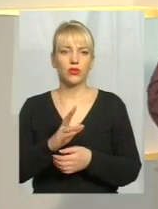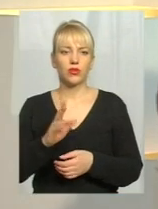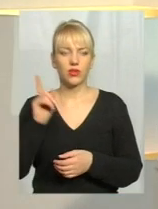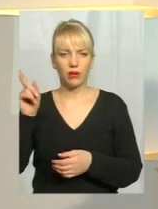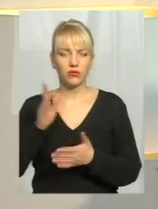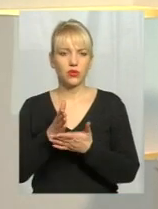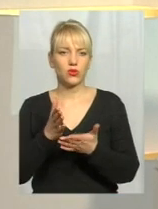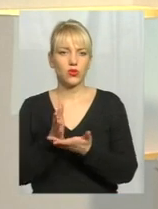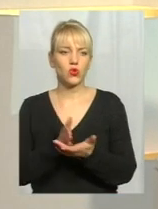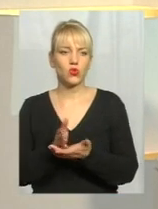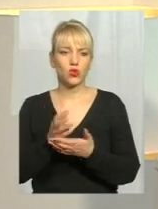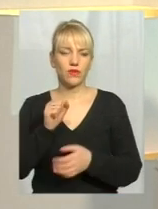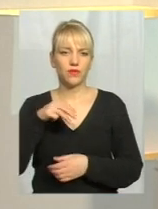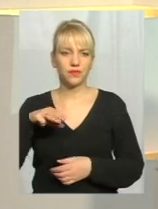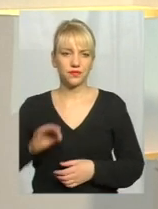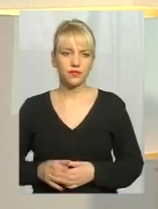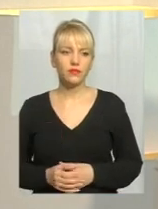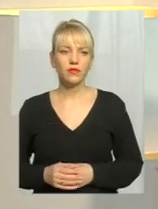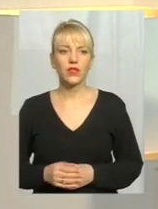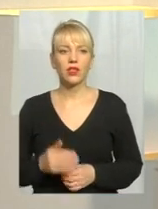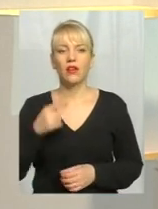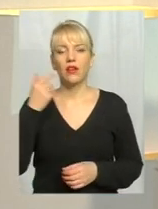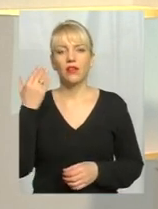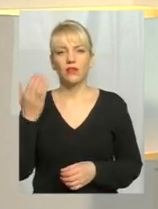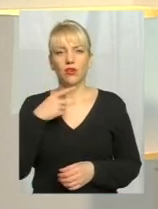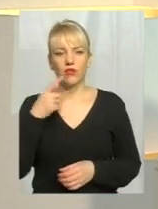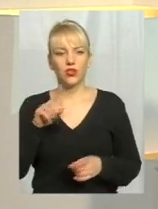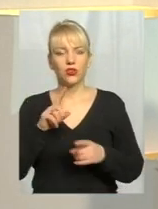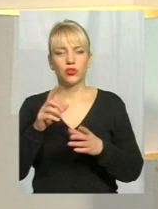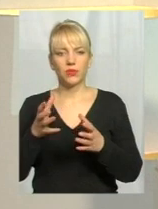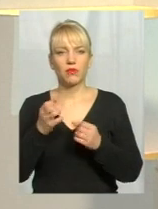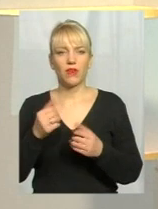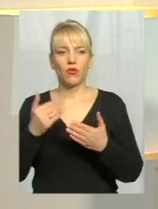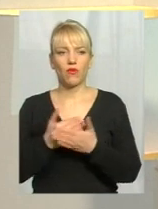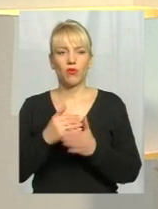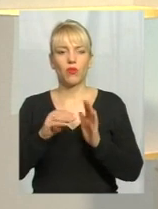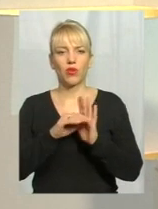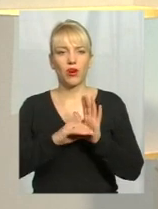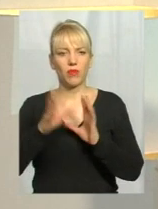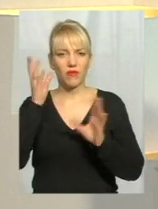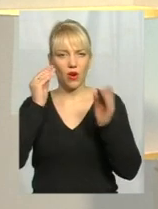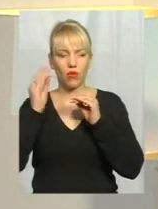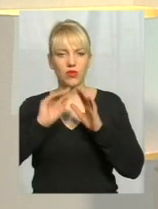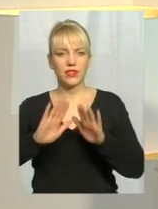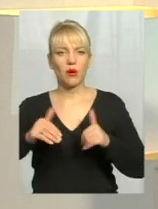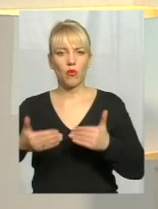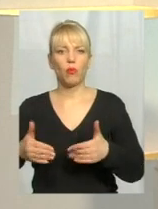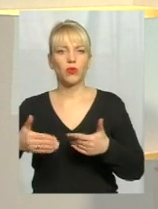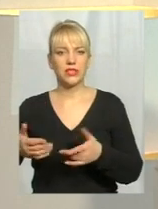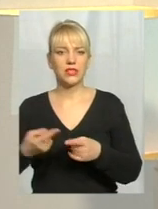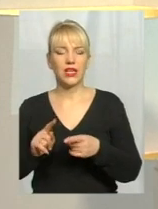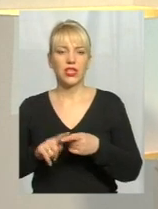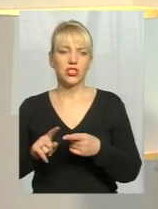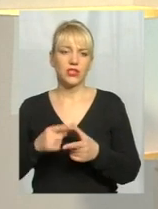Пані Тетяно, Ви зауважили, що приймаючи оцю нову програму, враховувалися пропозиції. Чи це були пропозиції